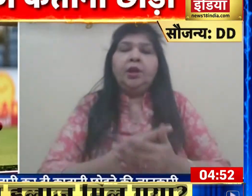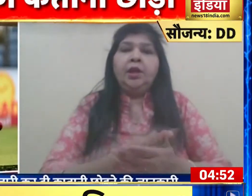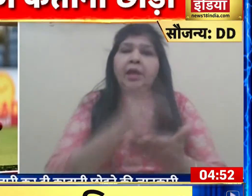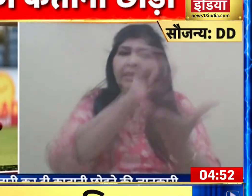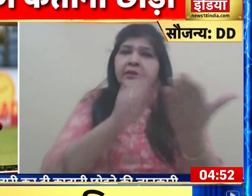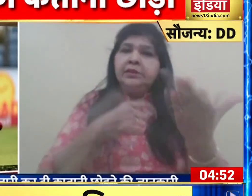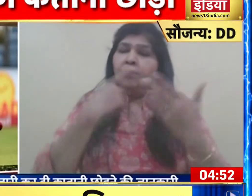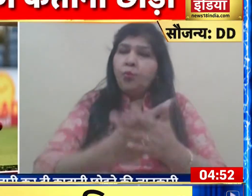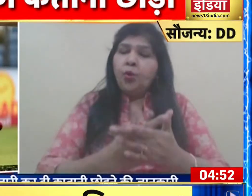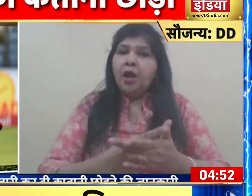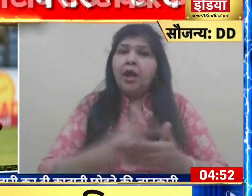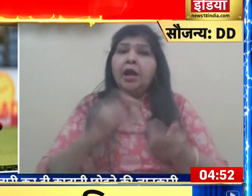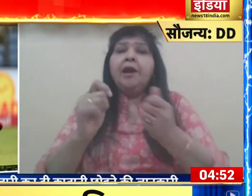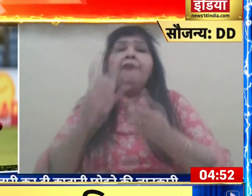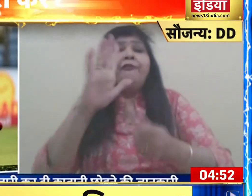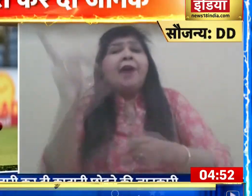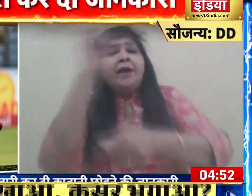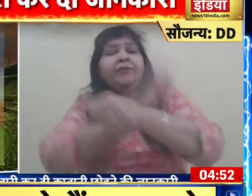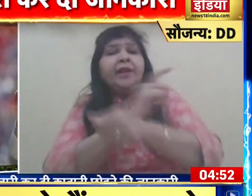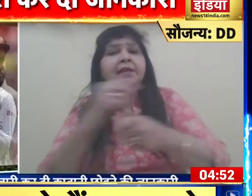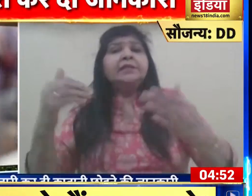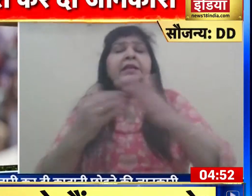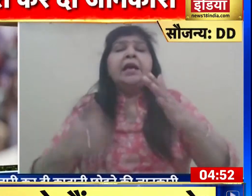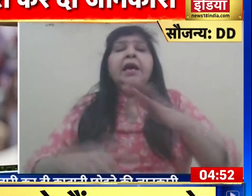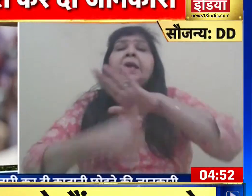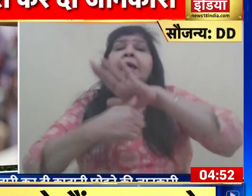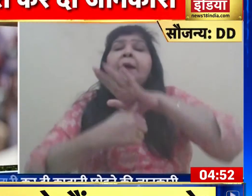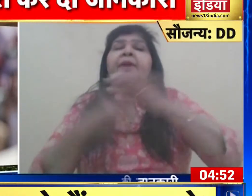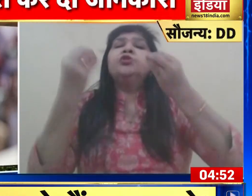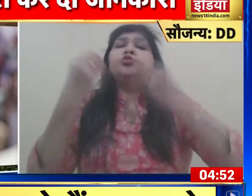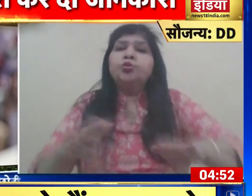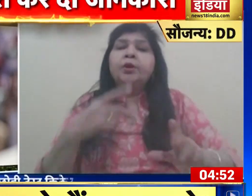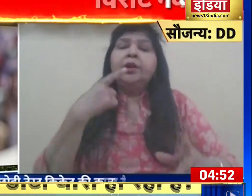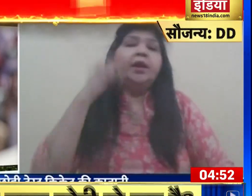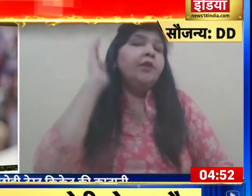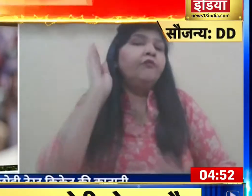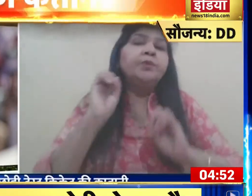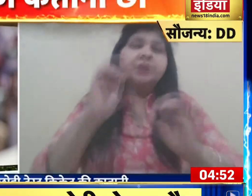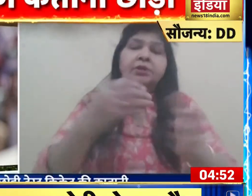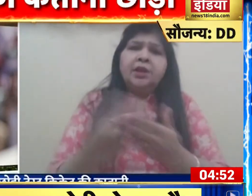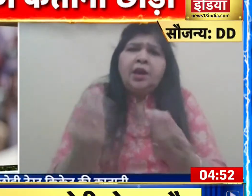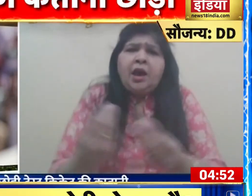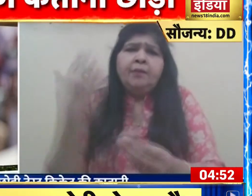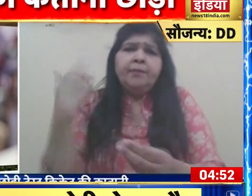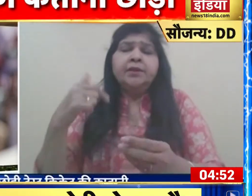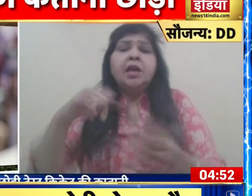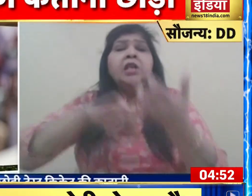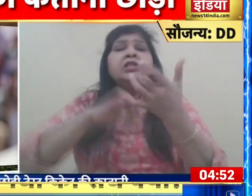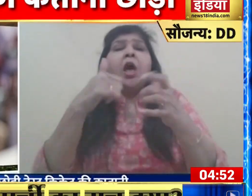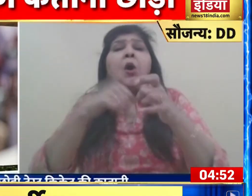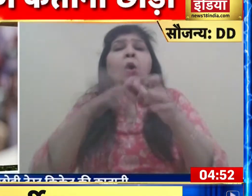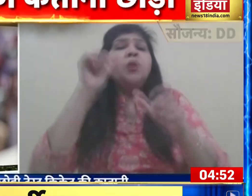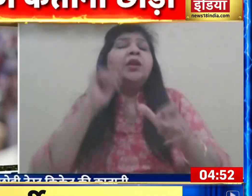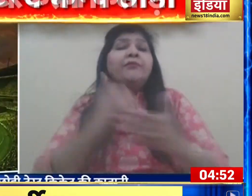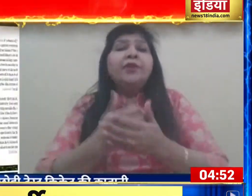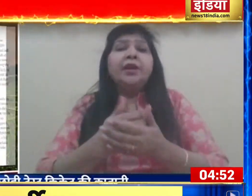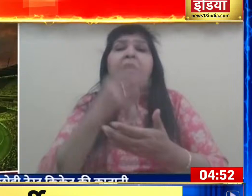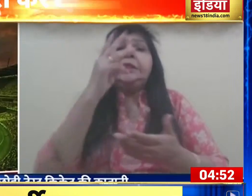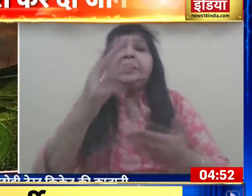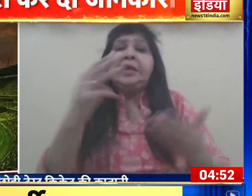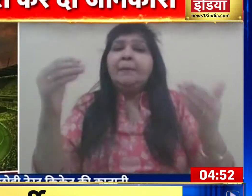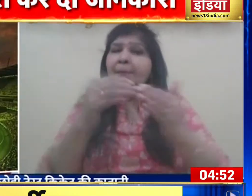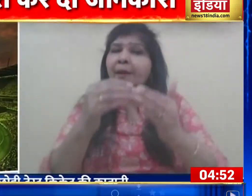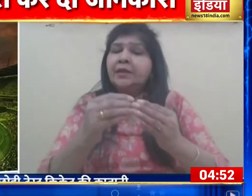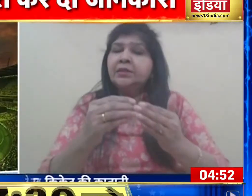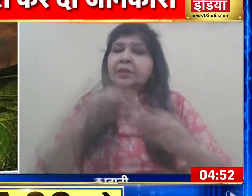कर टेस्ट क्रिकेट की कप्तान का पद चोड़ने की जानकारी दिये है। हाली में भारत को साउथ अफरीका के हाथों तीन मैचों की